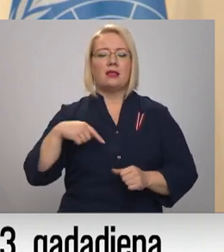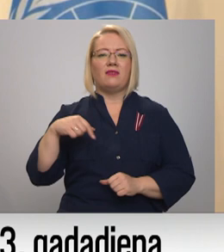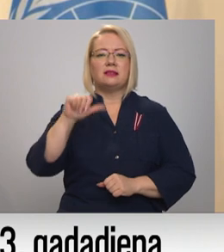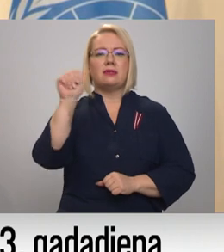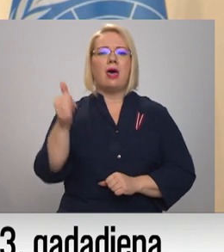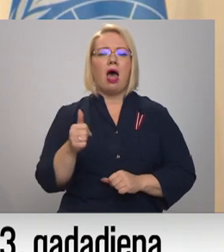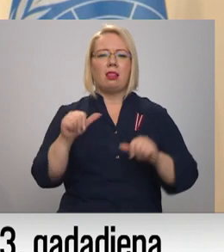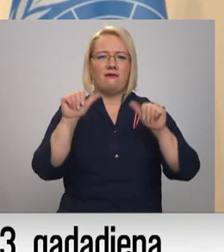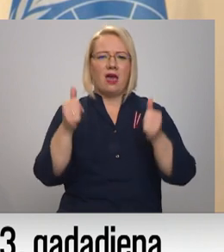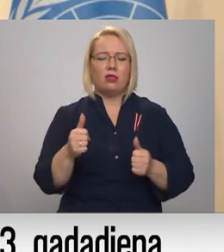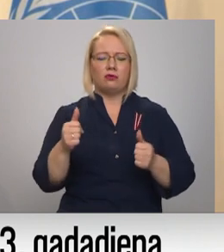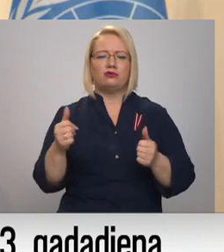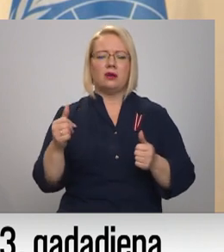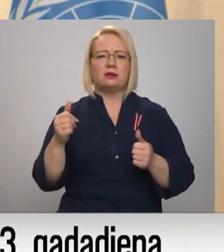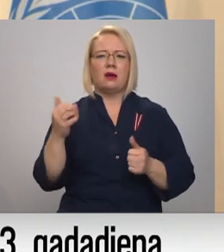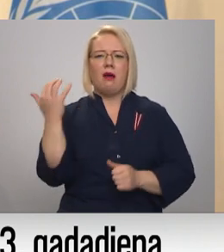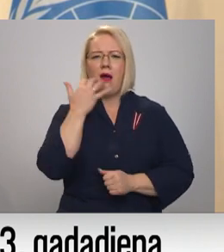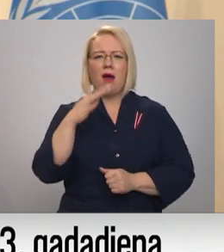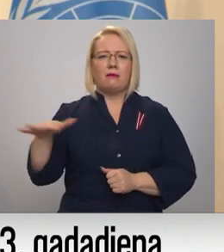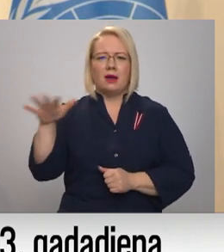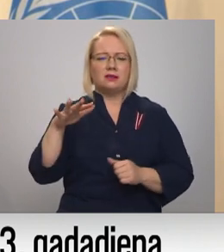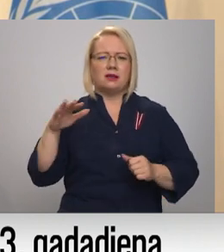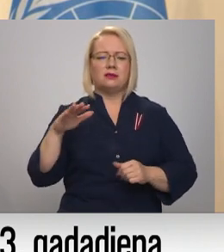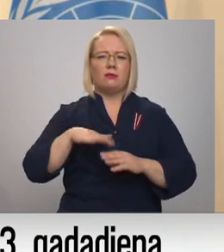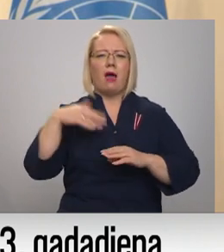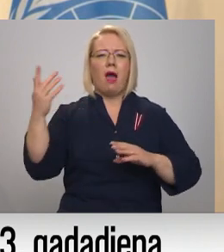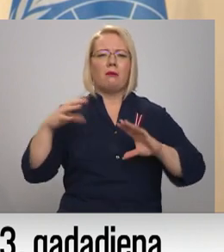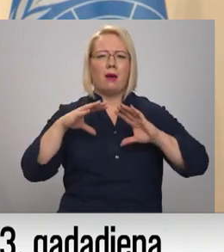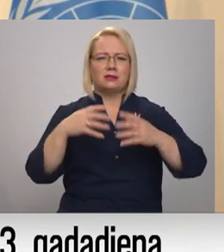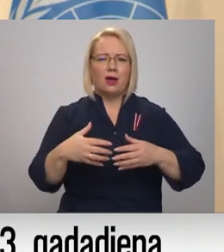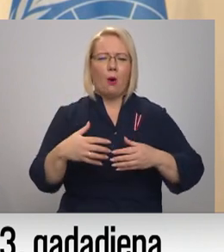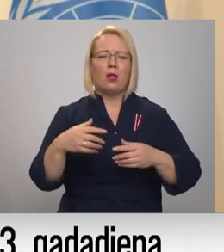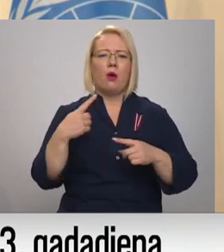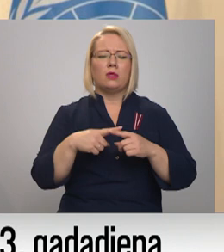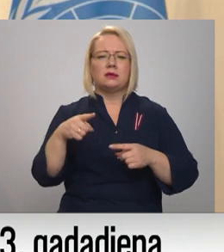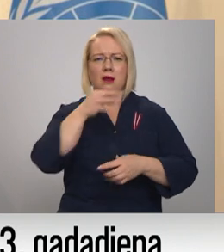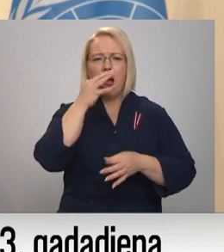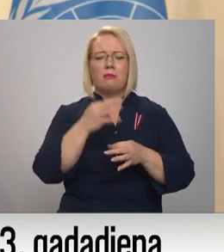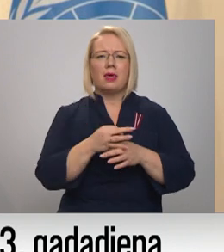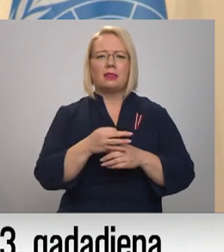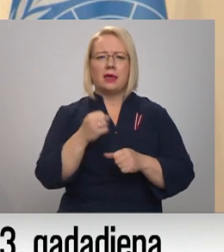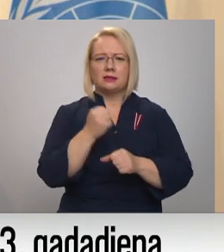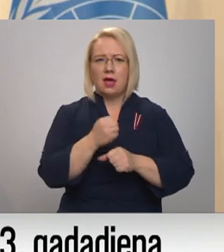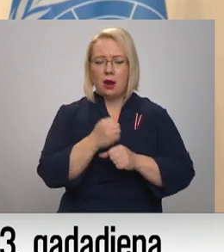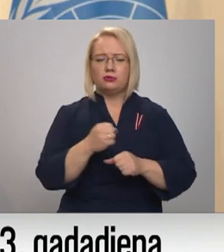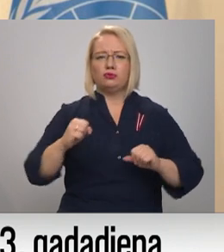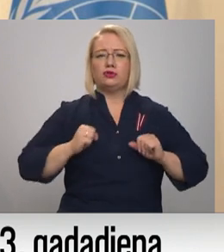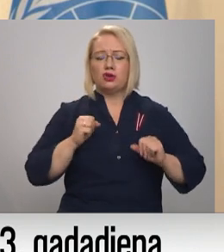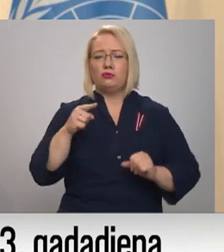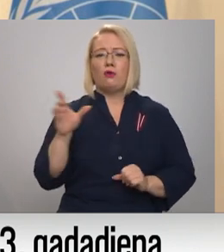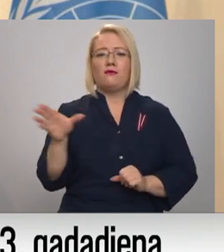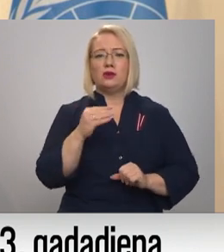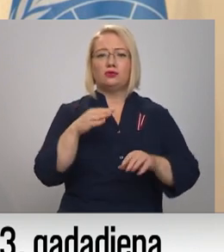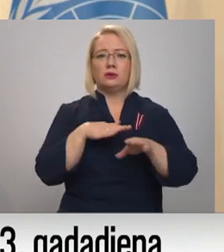veidošana ar pasauli, ar valstīs un tas, protams, ļoti atbildīgs darbs un mēs cenšamies to visu izpildīt.